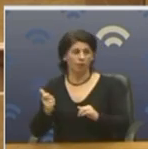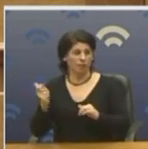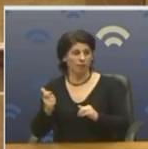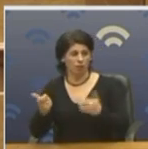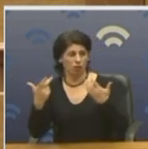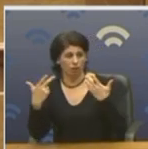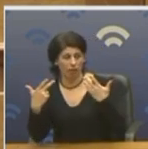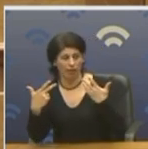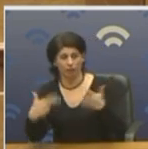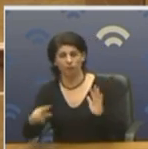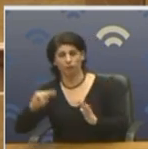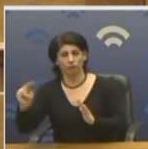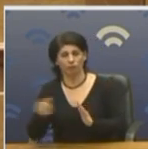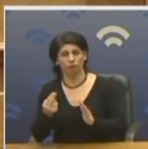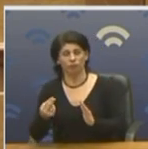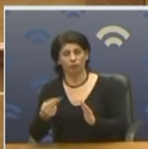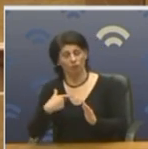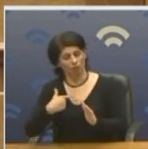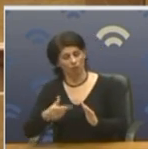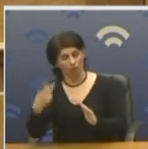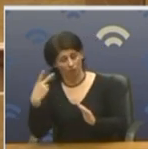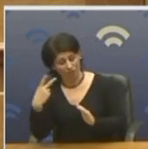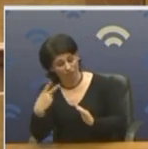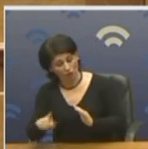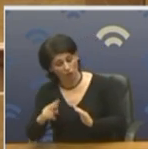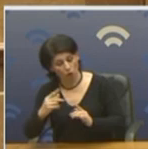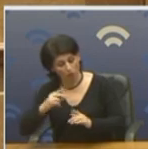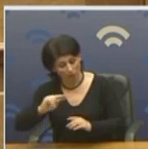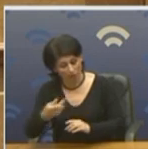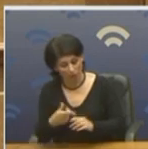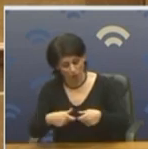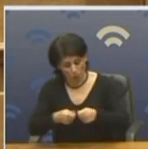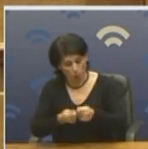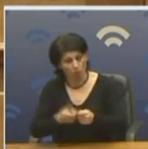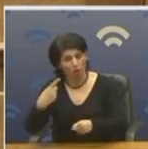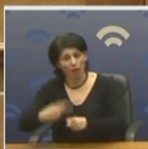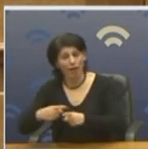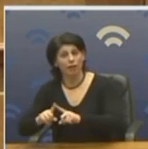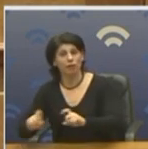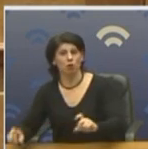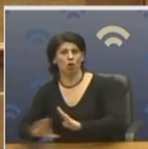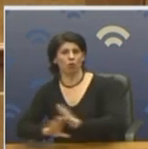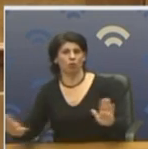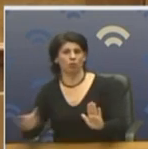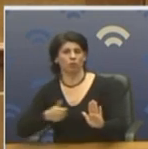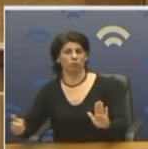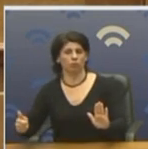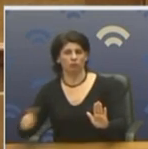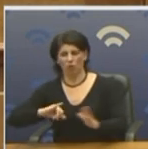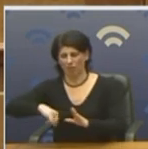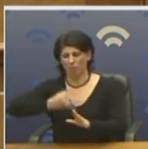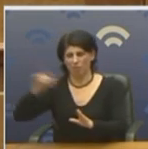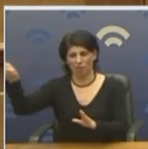κάτω με τα κουπόνια. Δώστε άλλα 200 κουπόνια για να παίρνουν ελληνικά προϊόντα. Δεν το καταλαβαίνω. Αυτό μέλη, ξέρω εγώ, Αττικής λέω εγώ. Όχι μέλη,